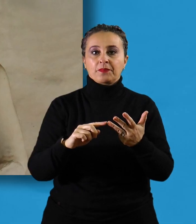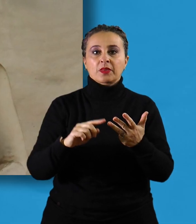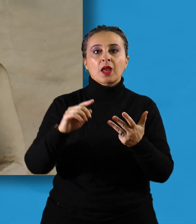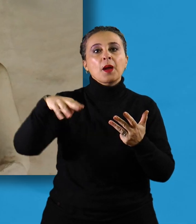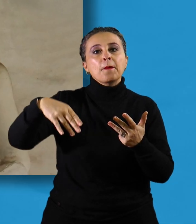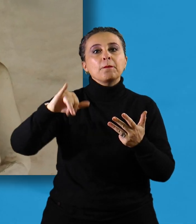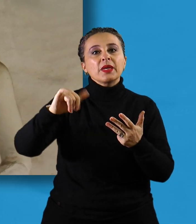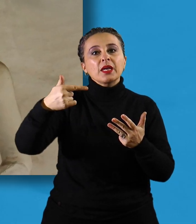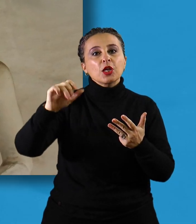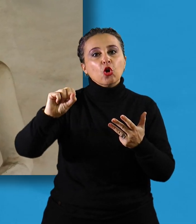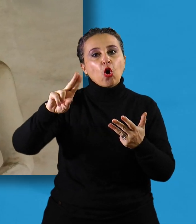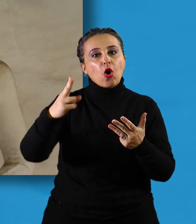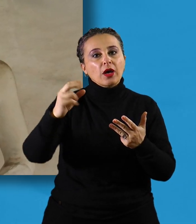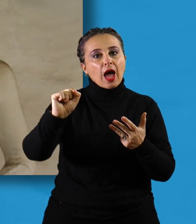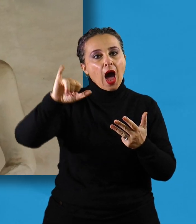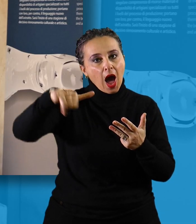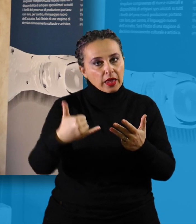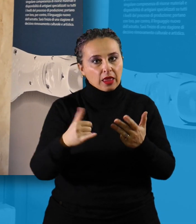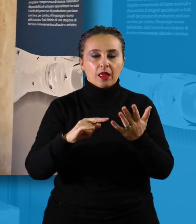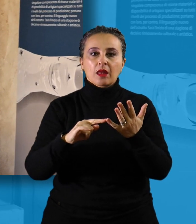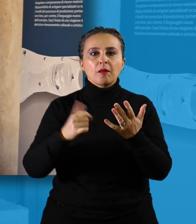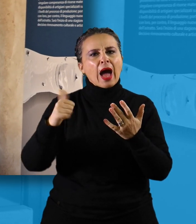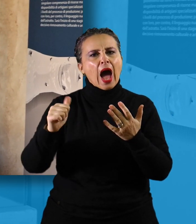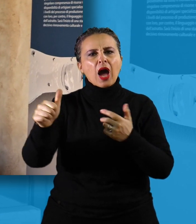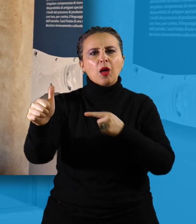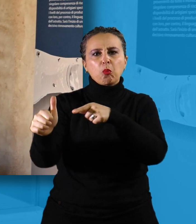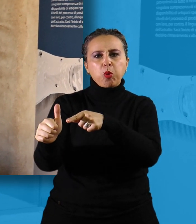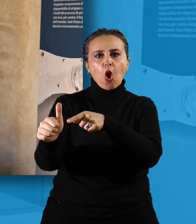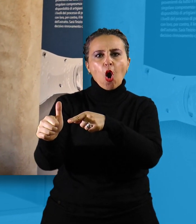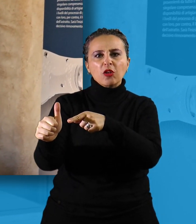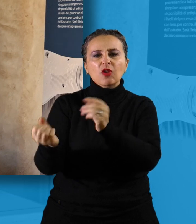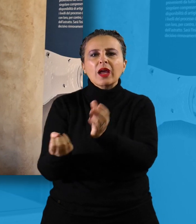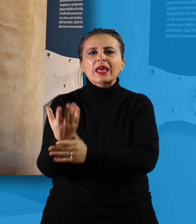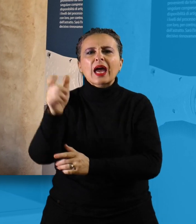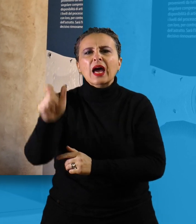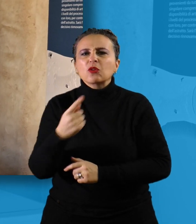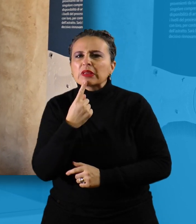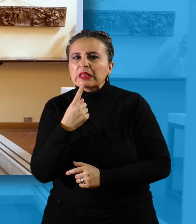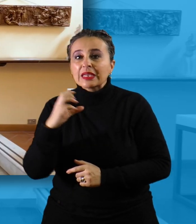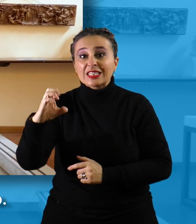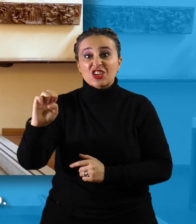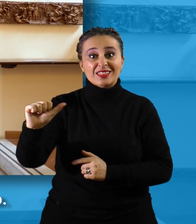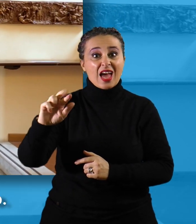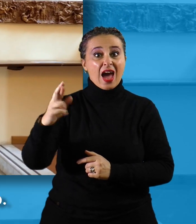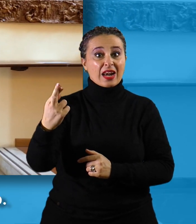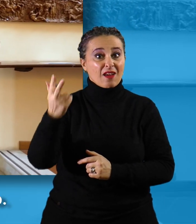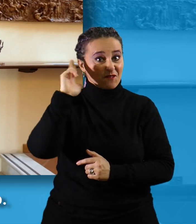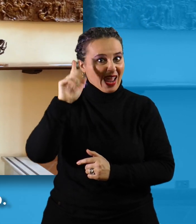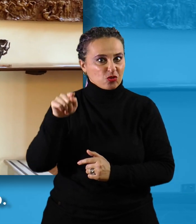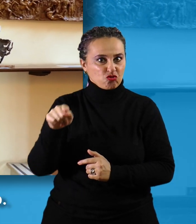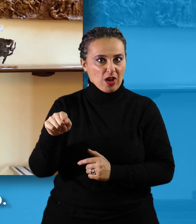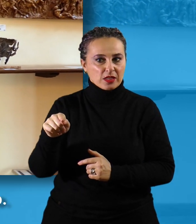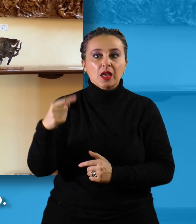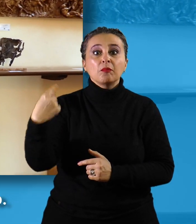Igor Mitorai, fino al pollice creato dall'artista francese César, diventato il simbolo